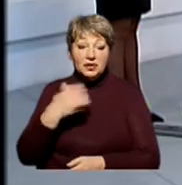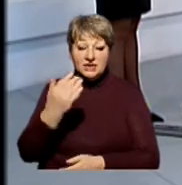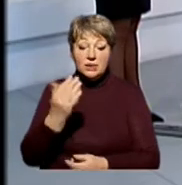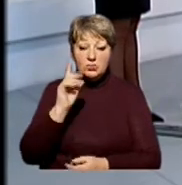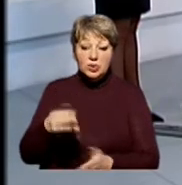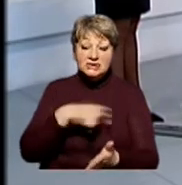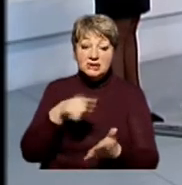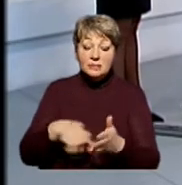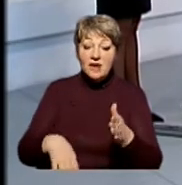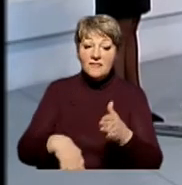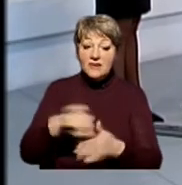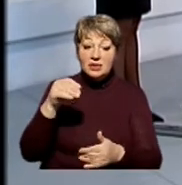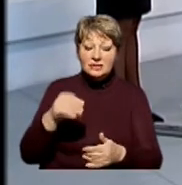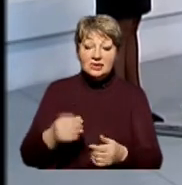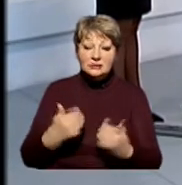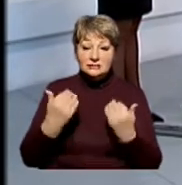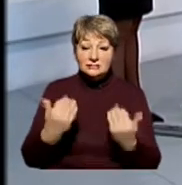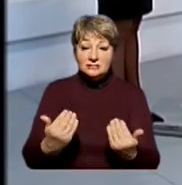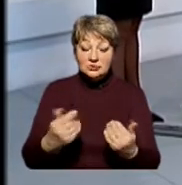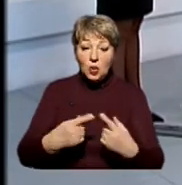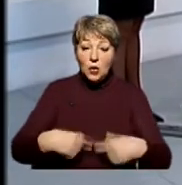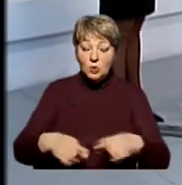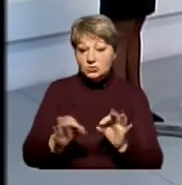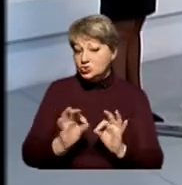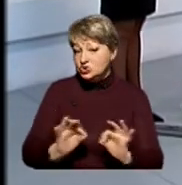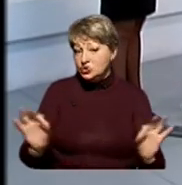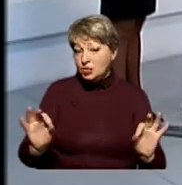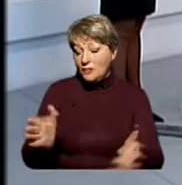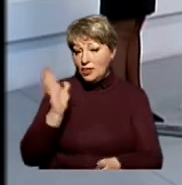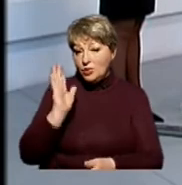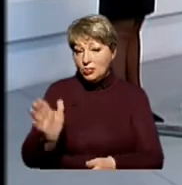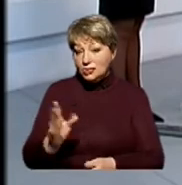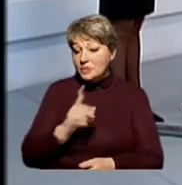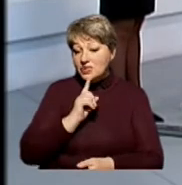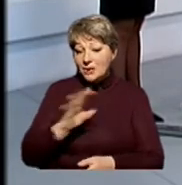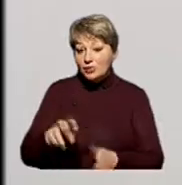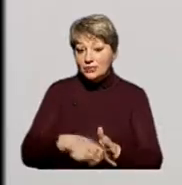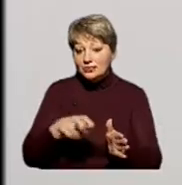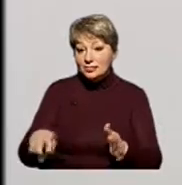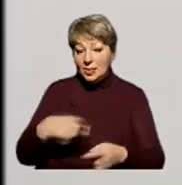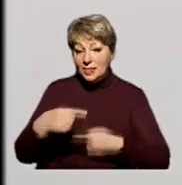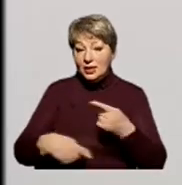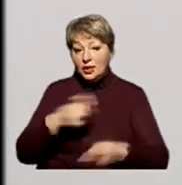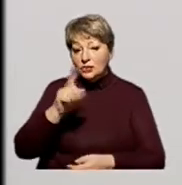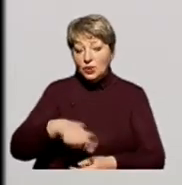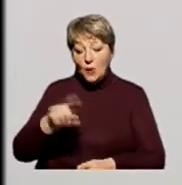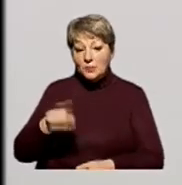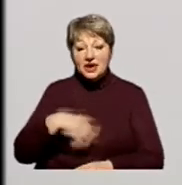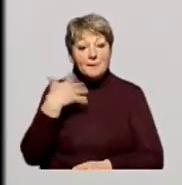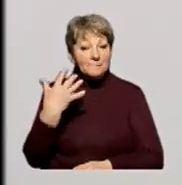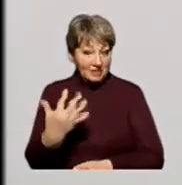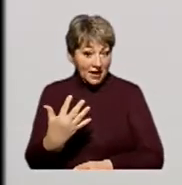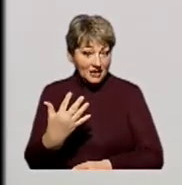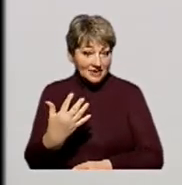запитання від виборців по 197 округу. Ну, чудово, тоді не будемо відходити від традицій. Номер 5 в виборчому